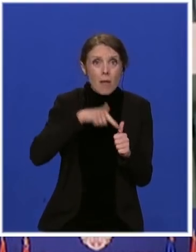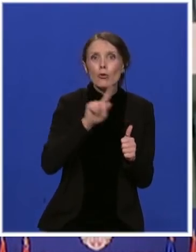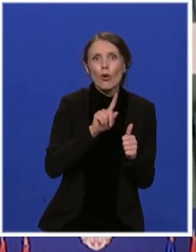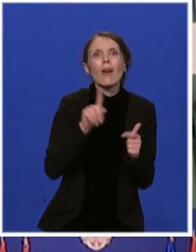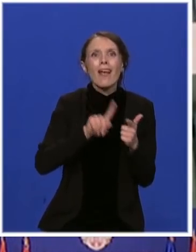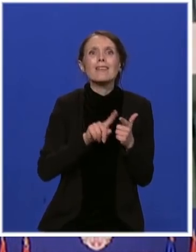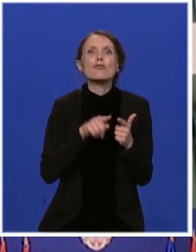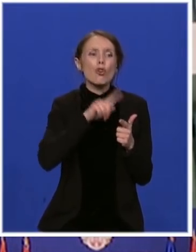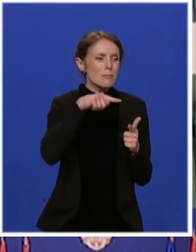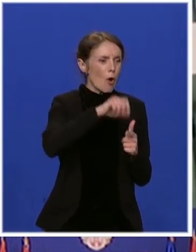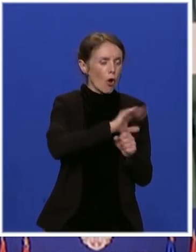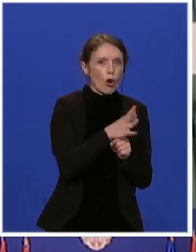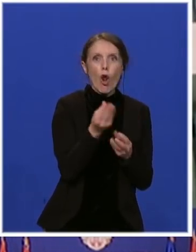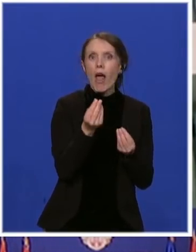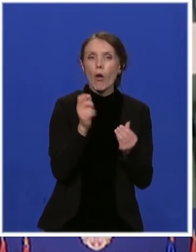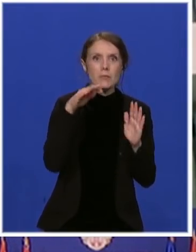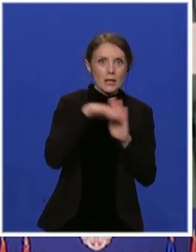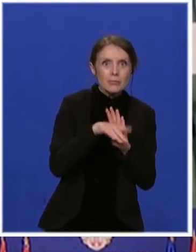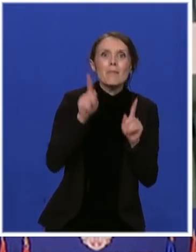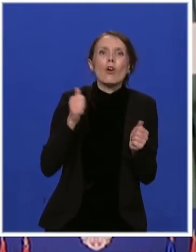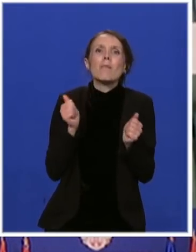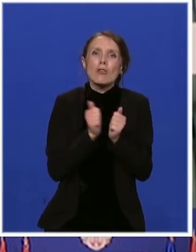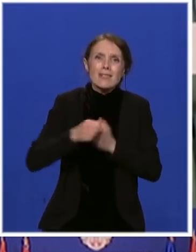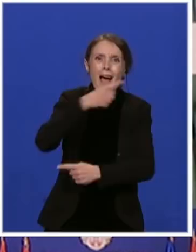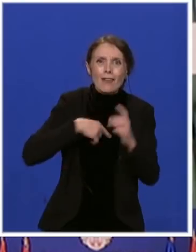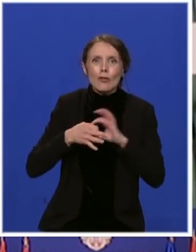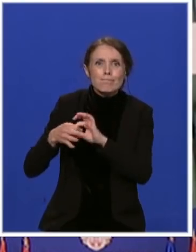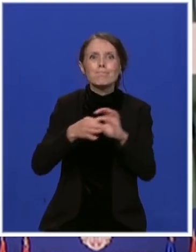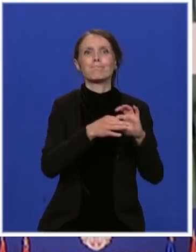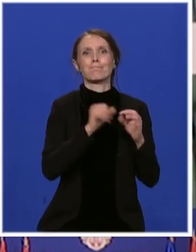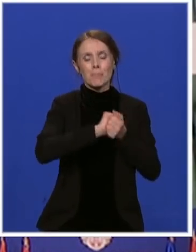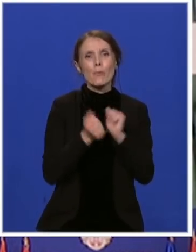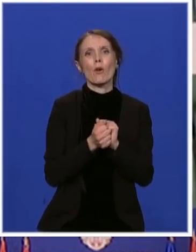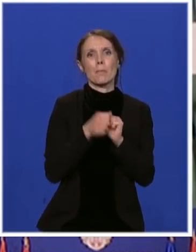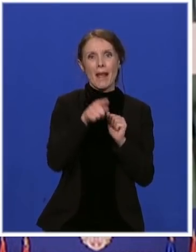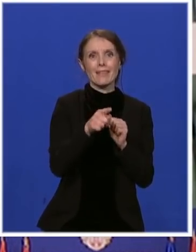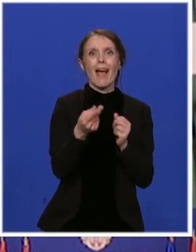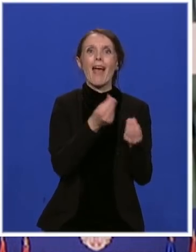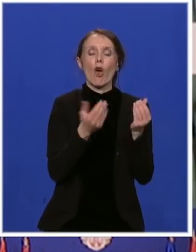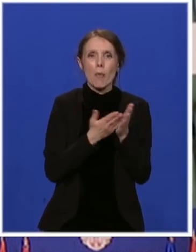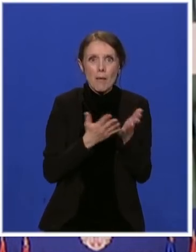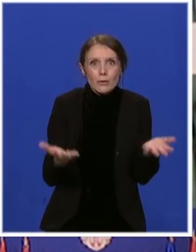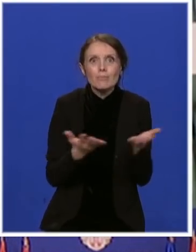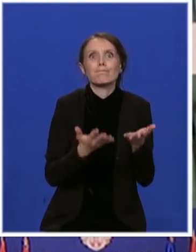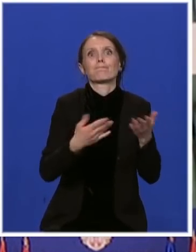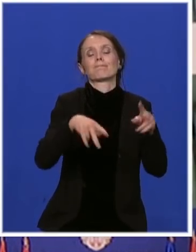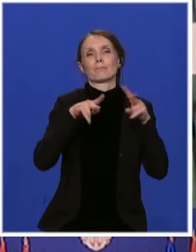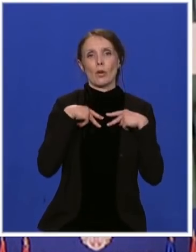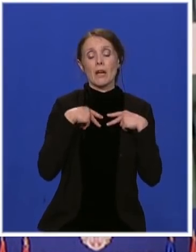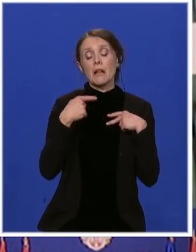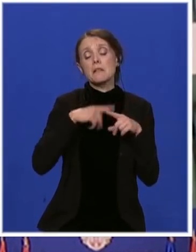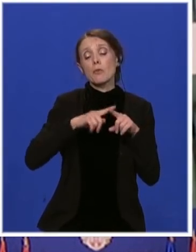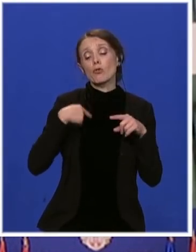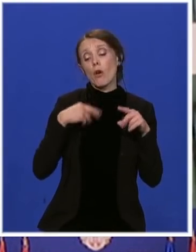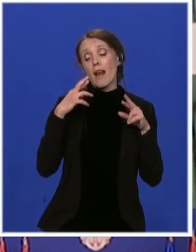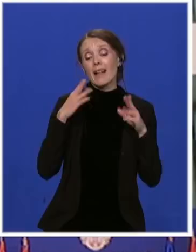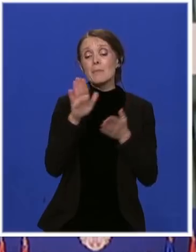i zbog toga se nadam da ćemo početkom jeseni izneti